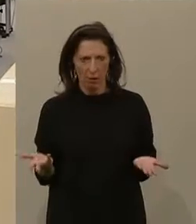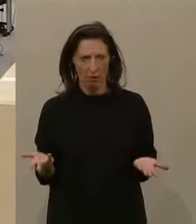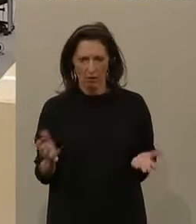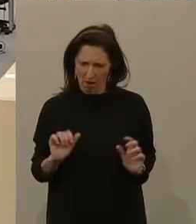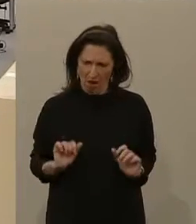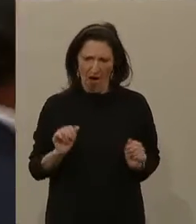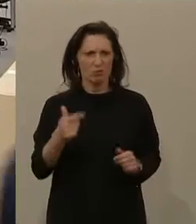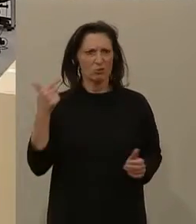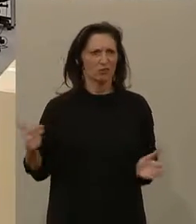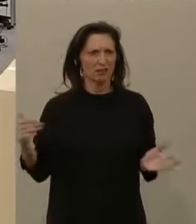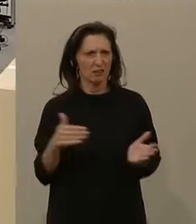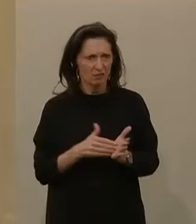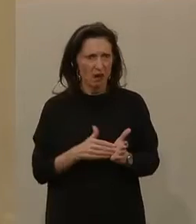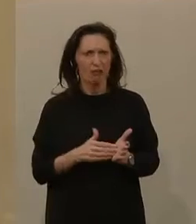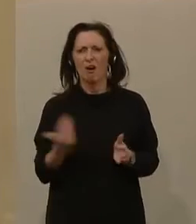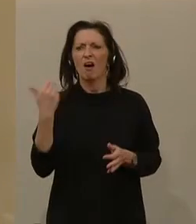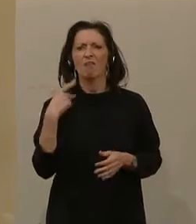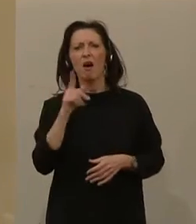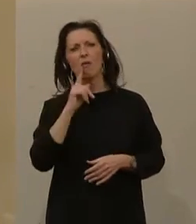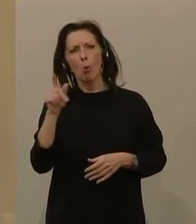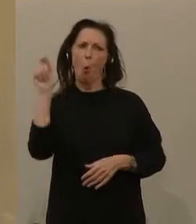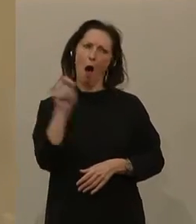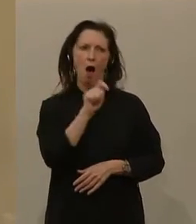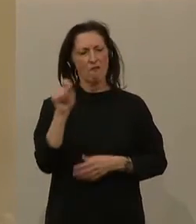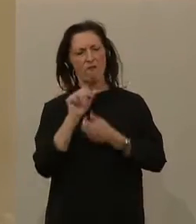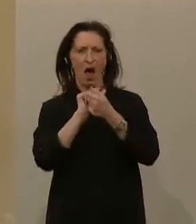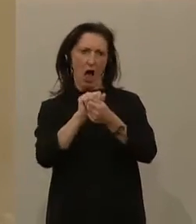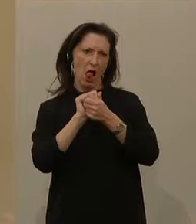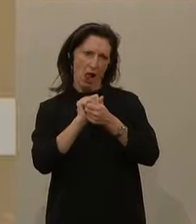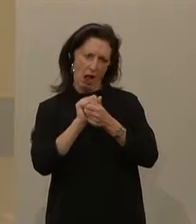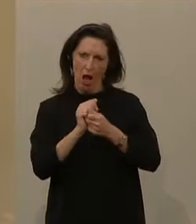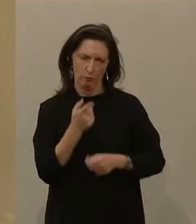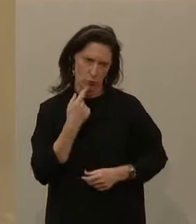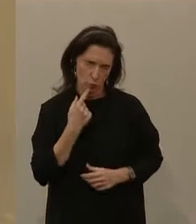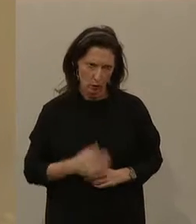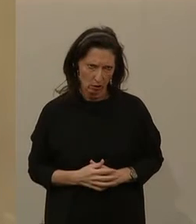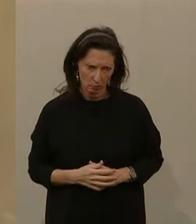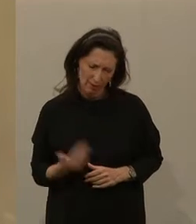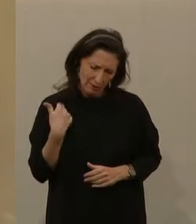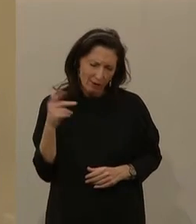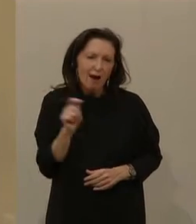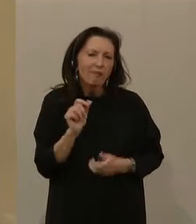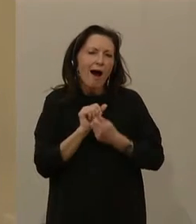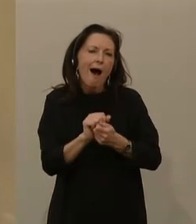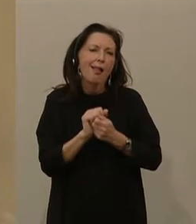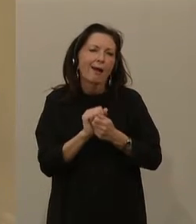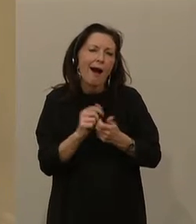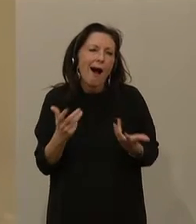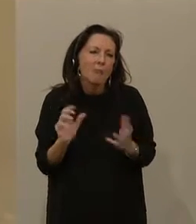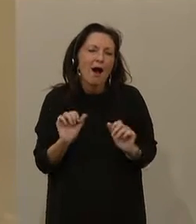diese Aktion 20.000 ein Wahlkampf-Gag war. Es war eine Wahlkampfaktion, so nach dem Motto